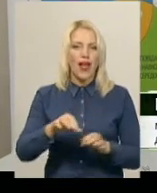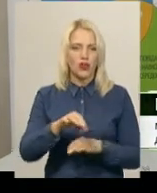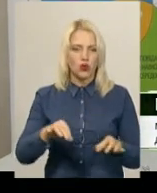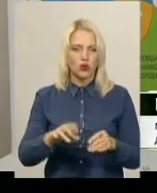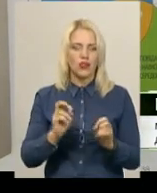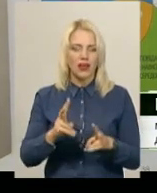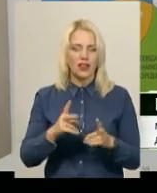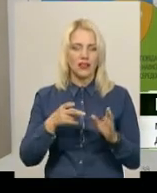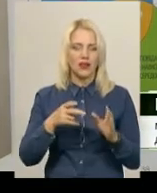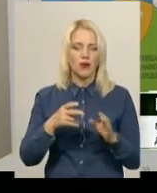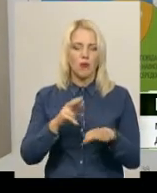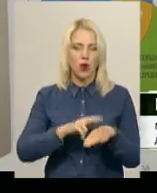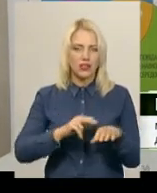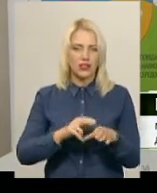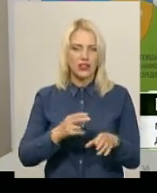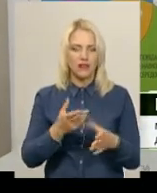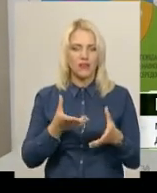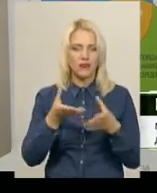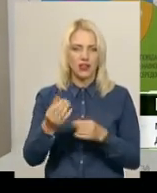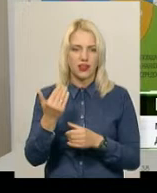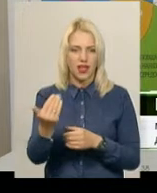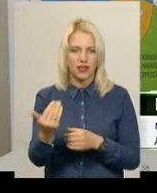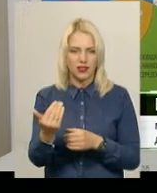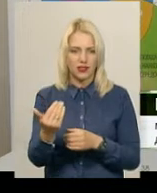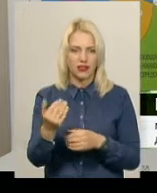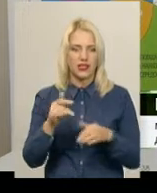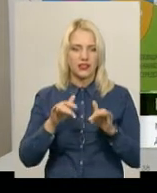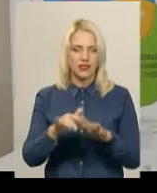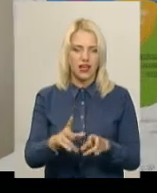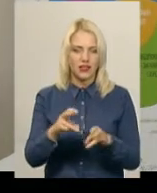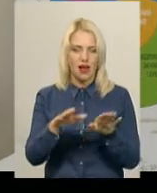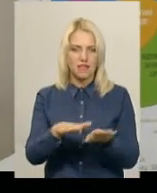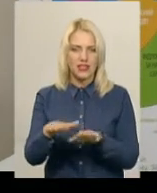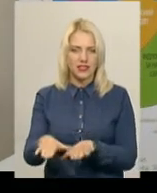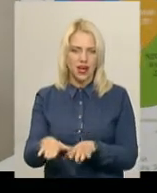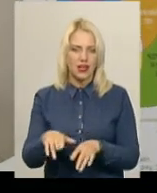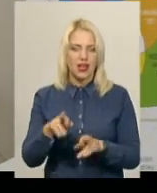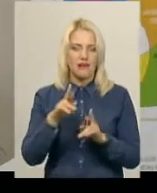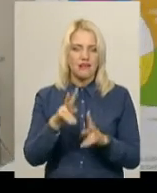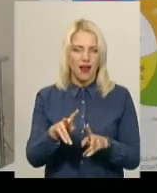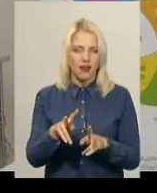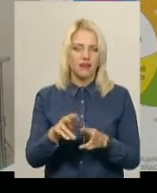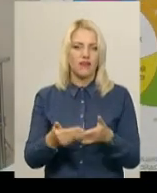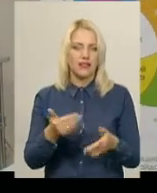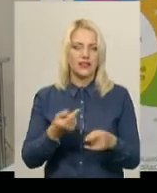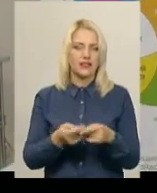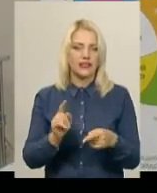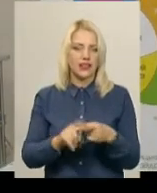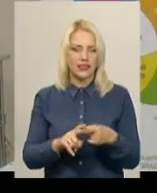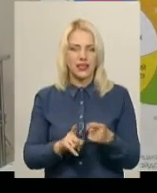вплинула на діяльність дільничних поліцейських на місцях. І саме як від цієї